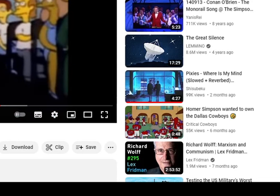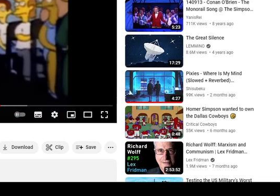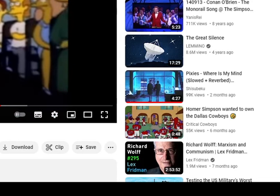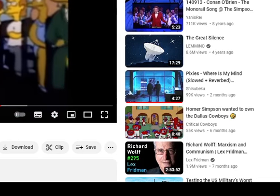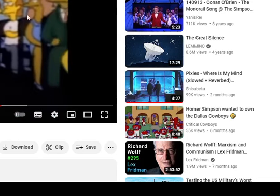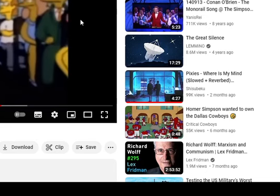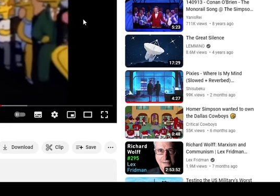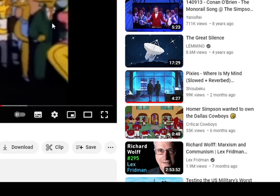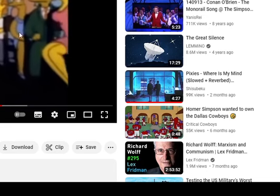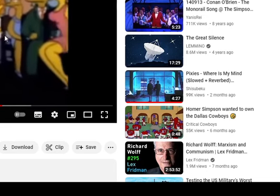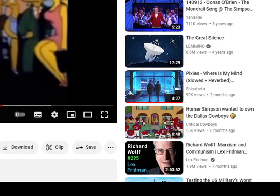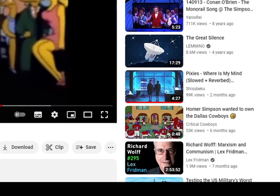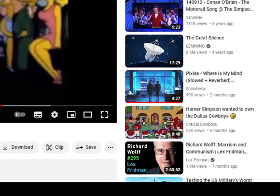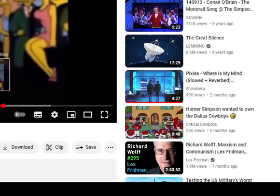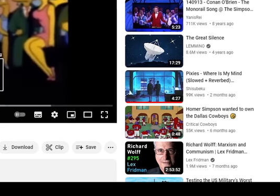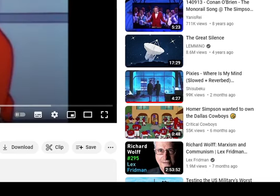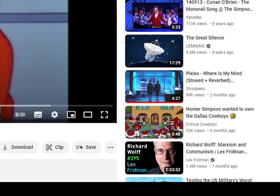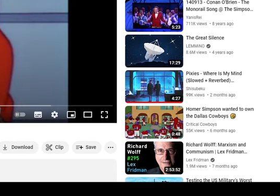Jejo, šitas!